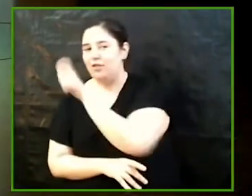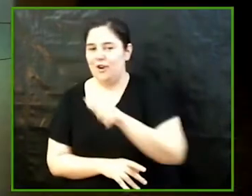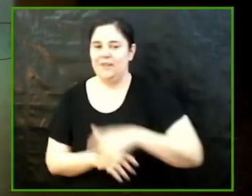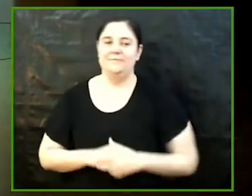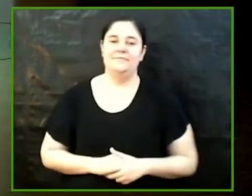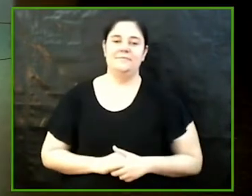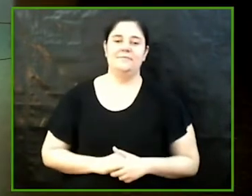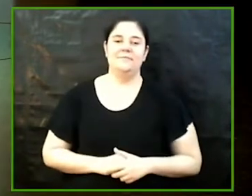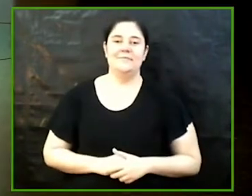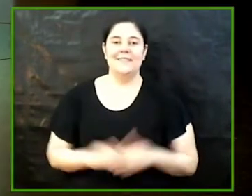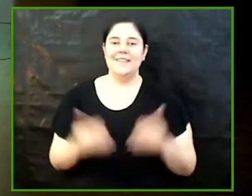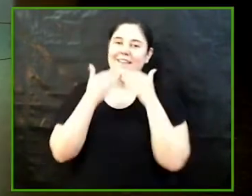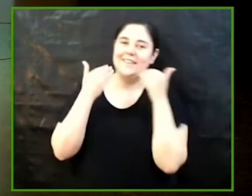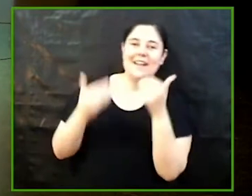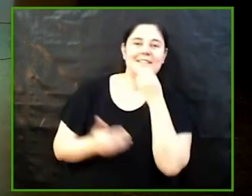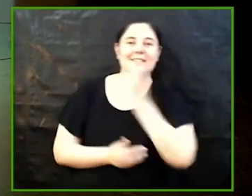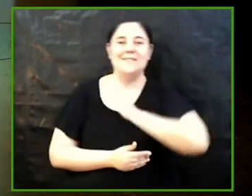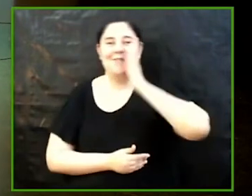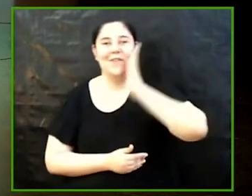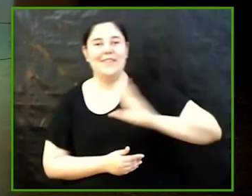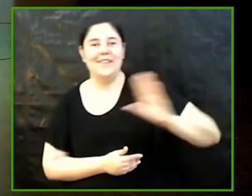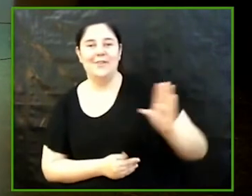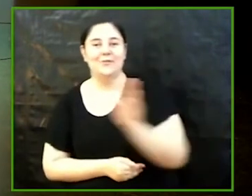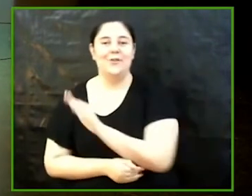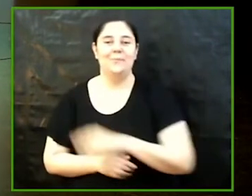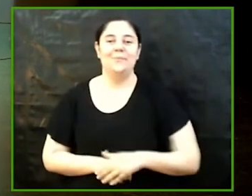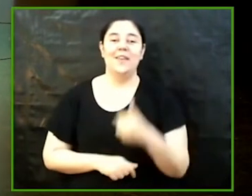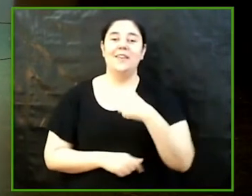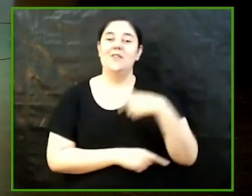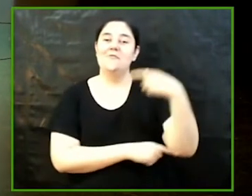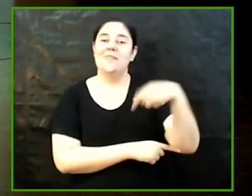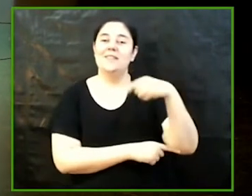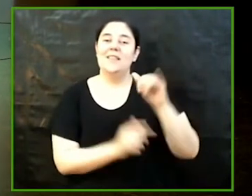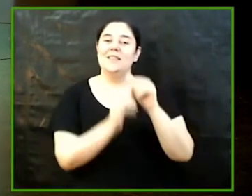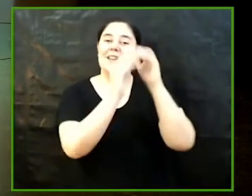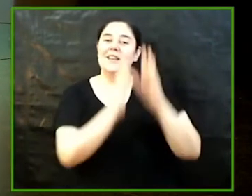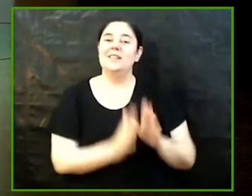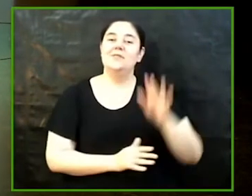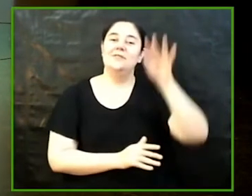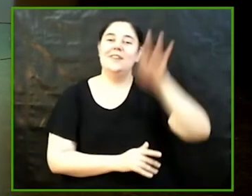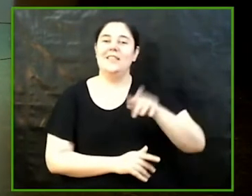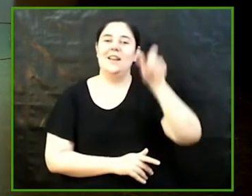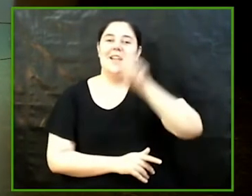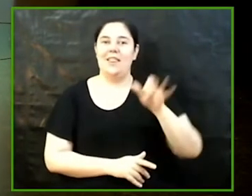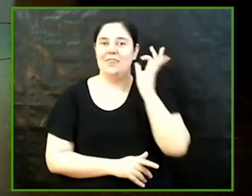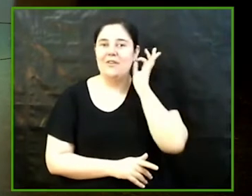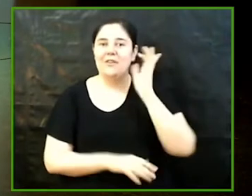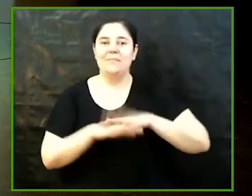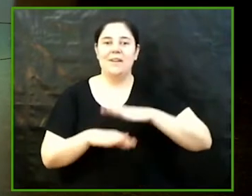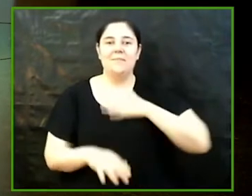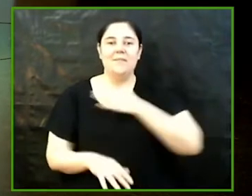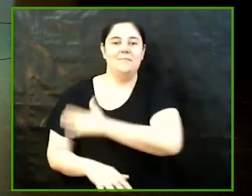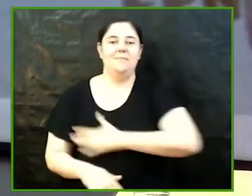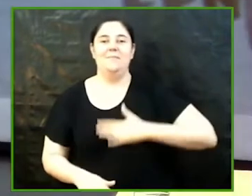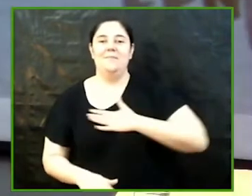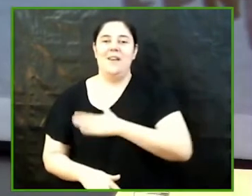Moltes gràcies. Bon dia a tothom. Com a presidenta de l'Institut Català de les Dones és per mi un plaer participar avui en aquest